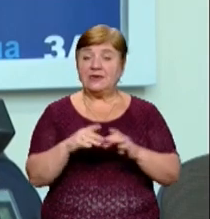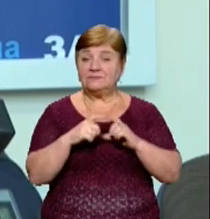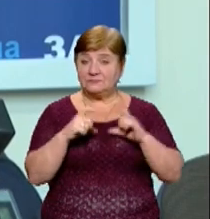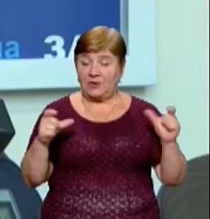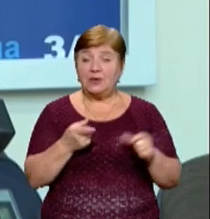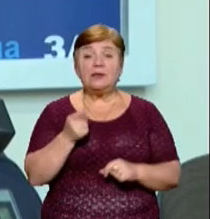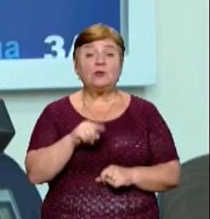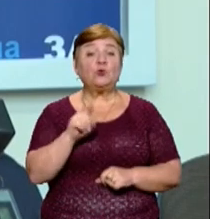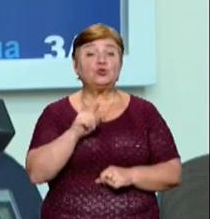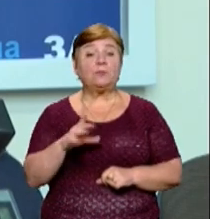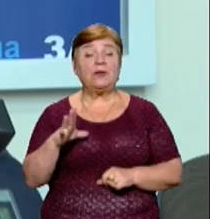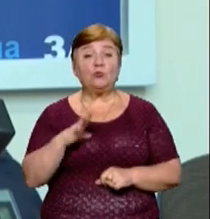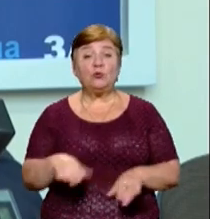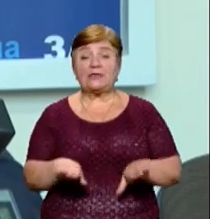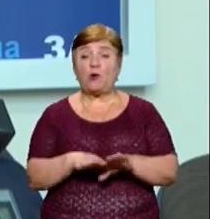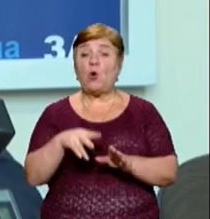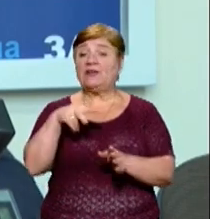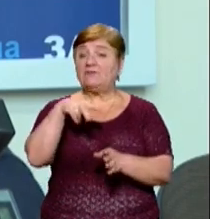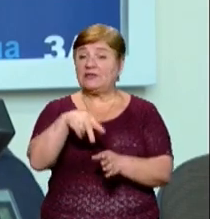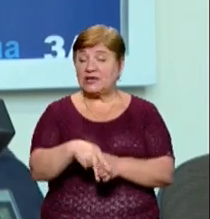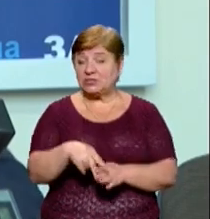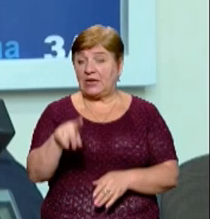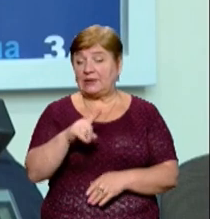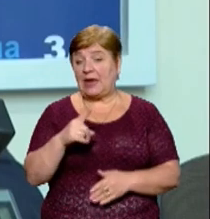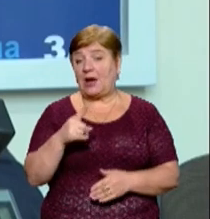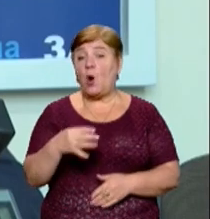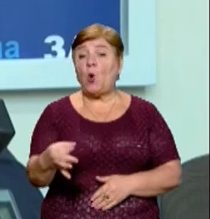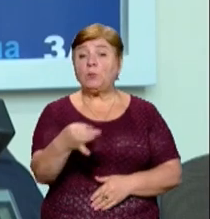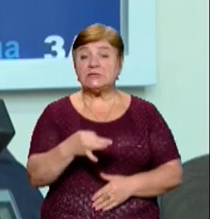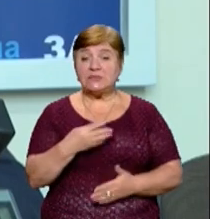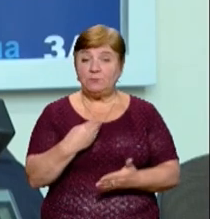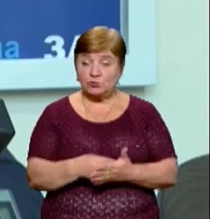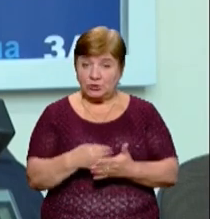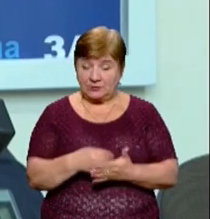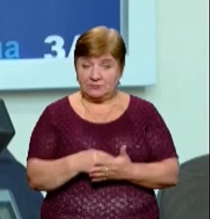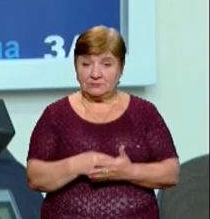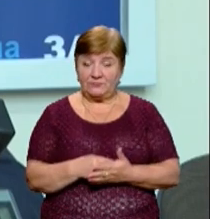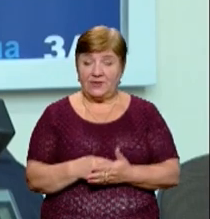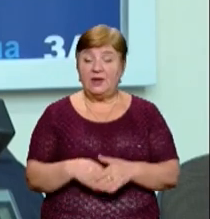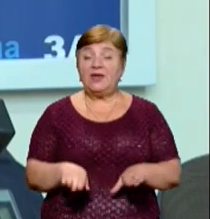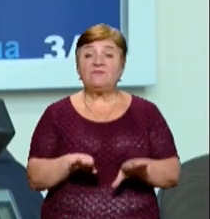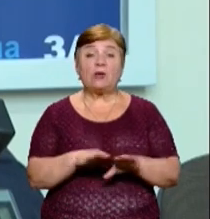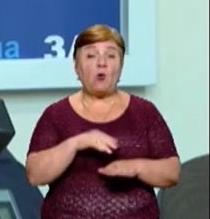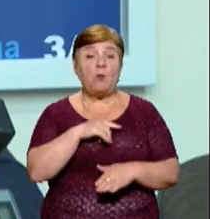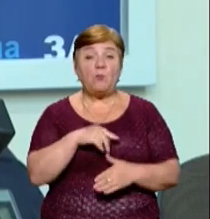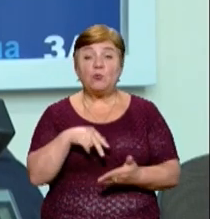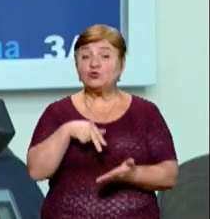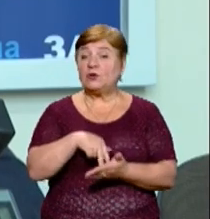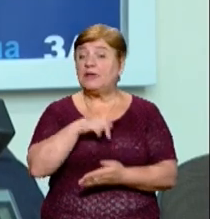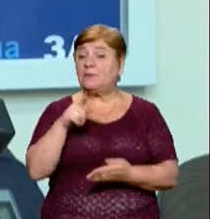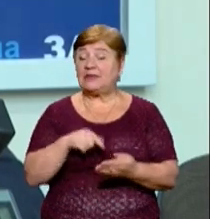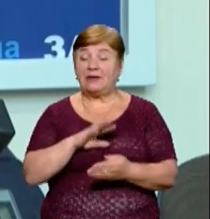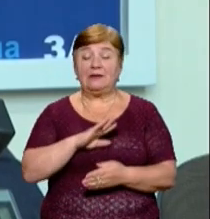для того, щоб не було такого навантаження на обласний бюджет. І ні в коїм разі не стоїть питання про те, що ми